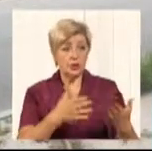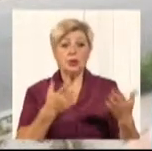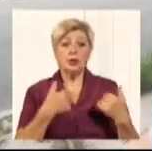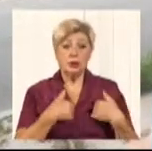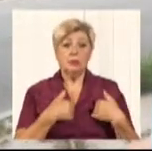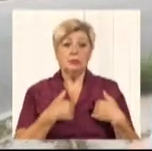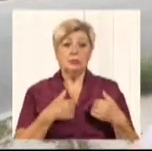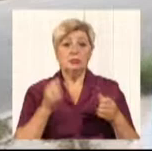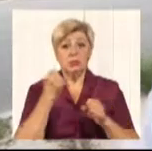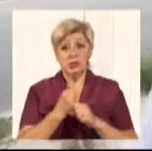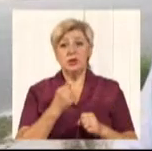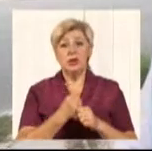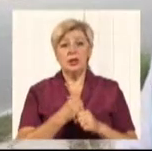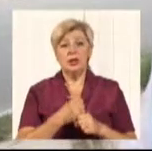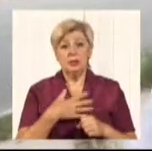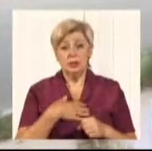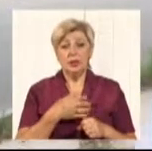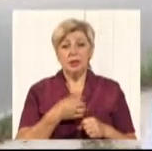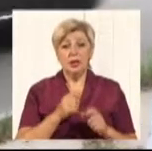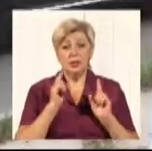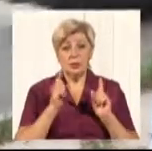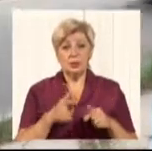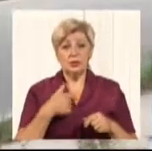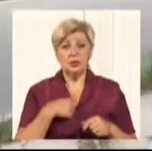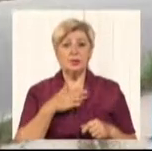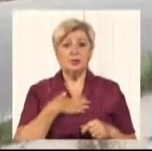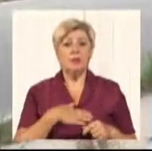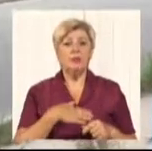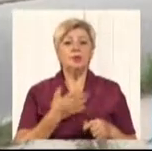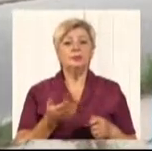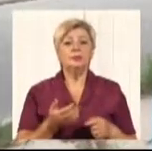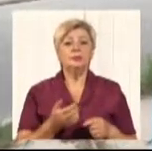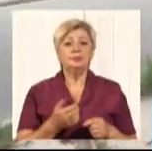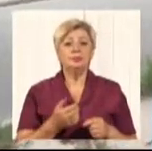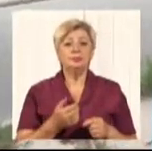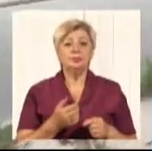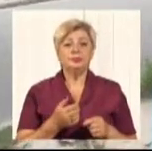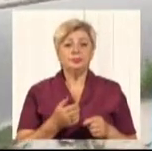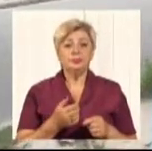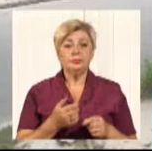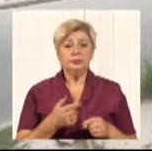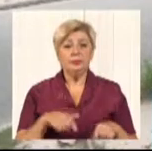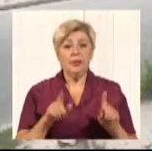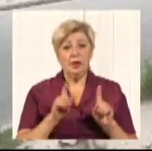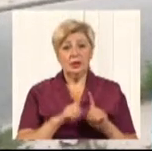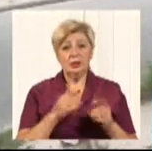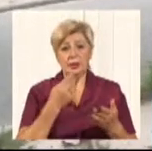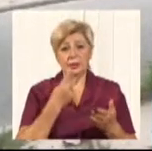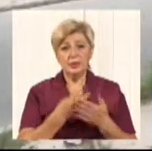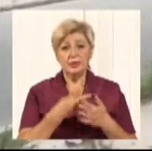давай, зробимо. Ну, хорошо, я согласилась, ввели. А так, посмотрела,